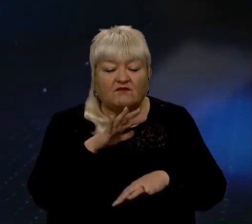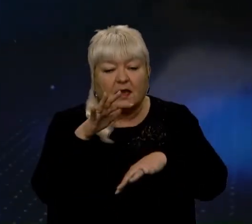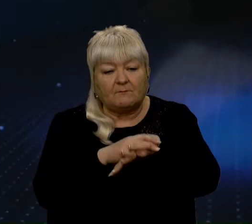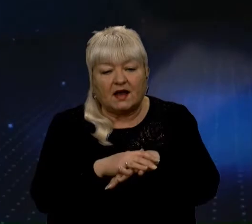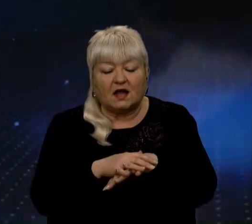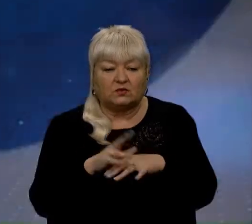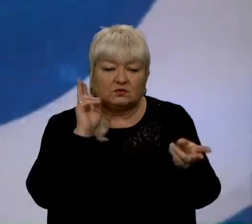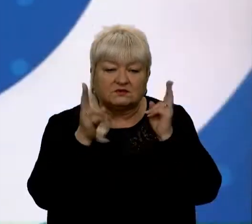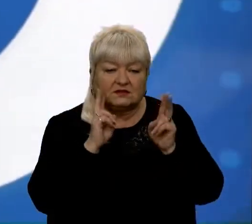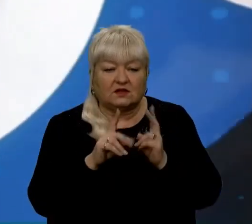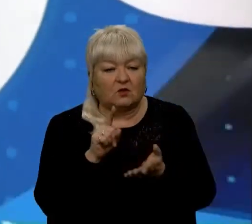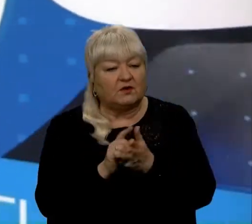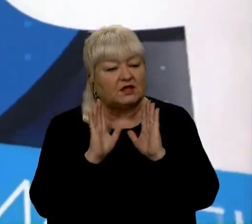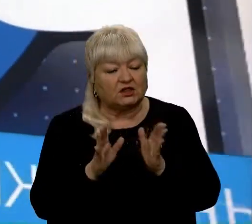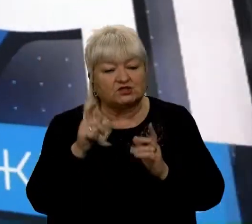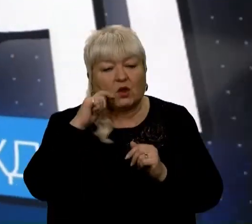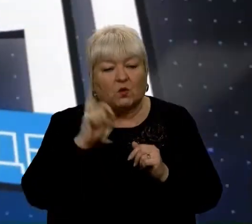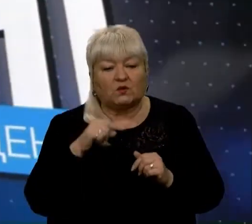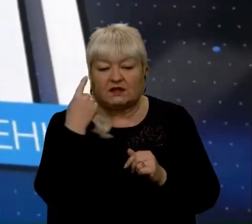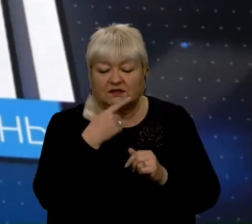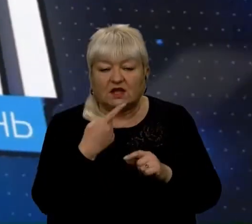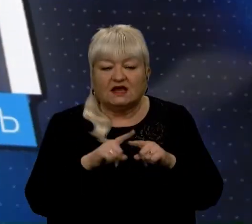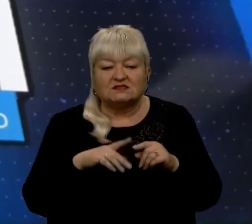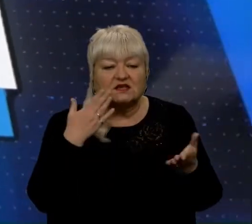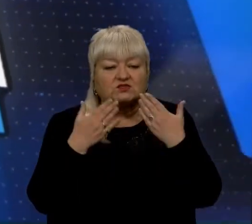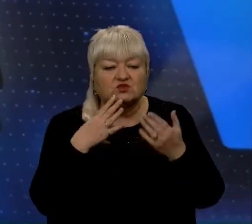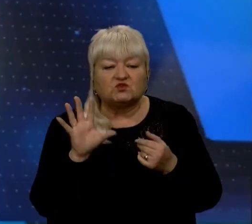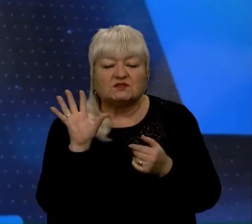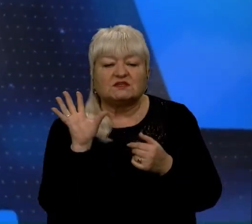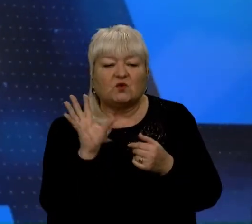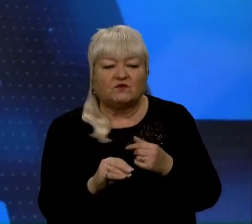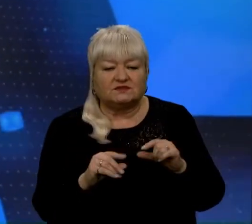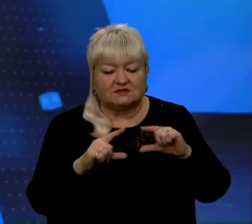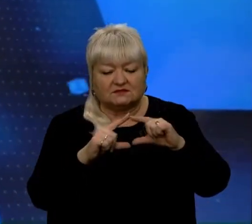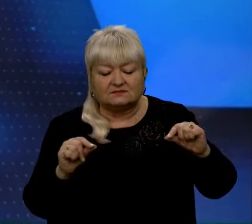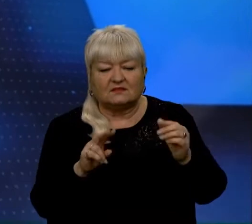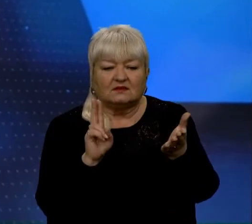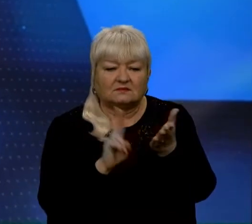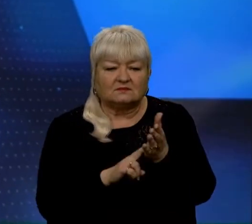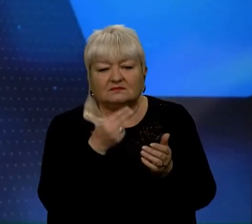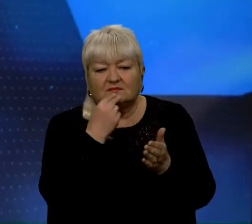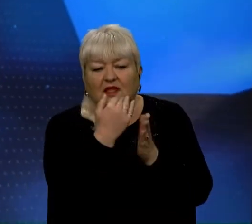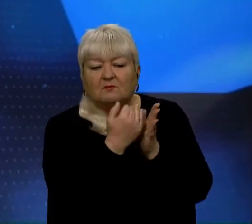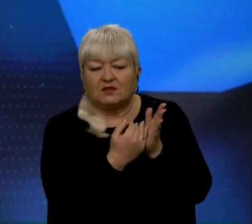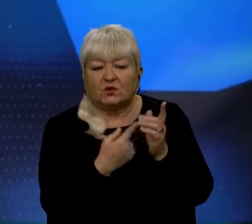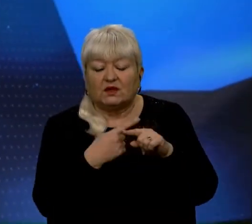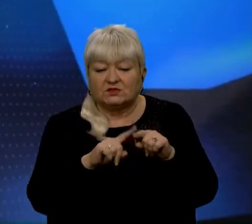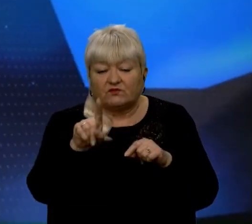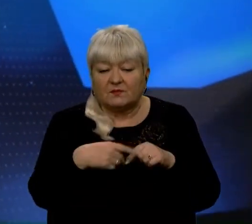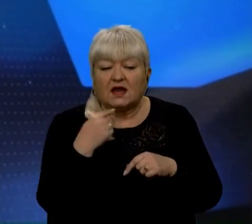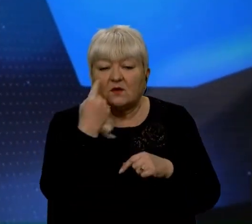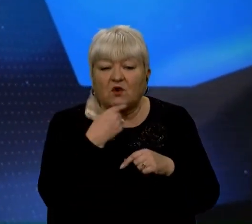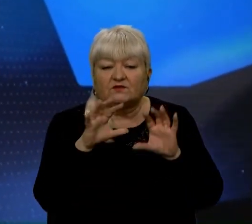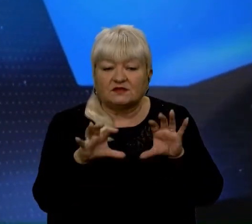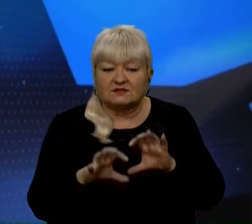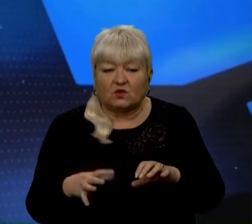лише українською. Це стосується також усіх наліпок, цінників, етикеток та меню. Цього вимагає мовний закон. Здавалось би, у